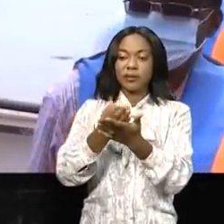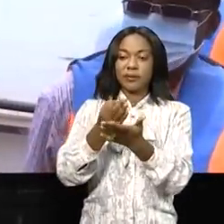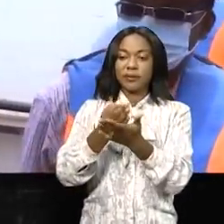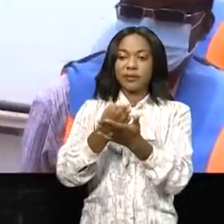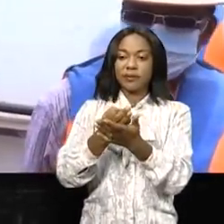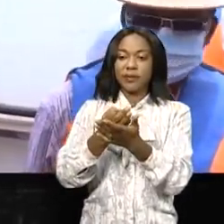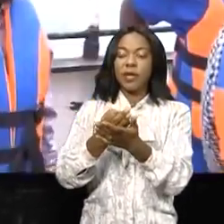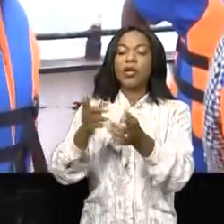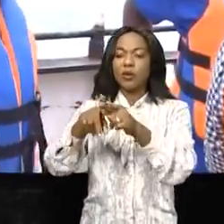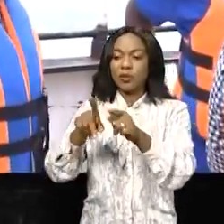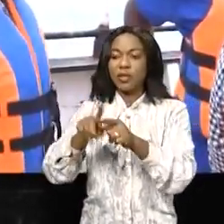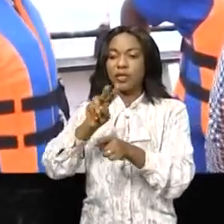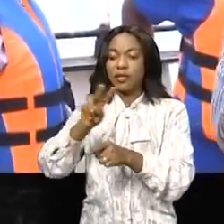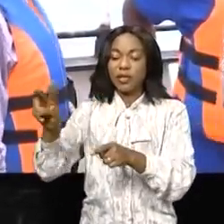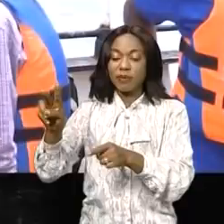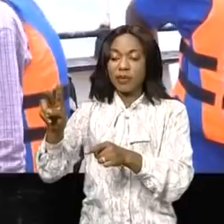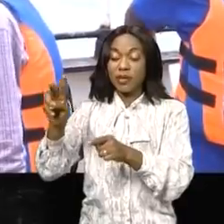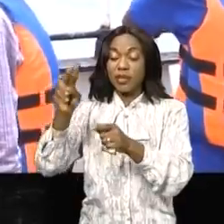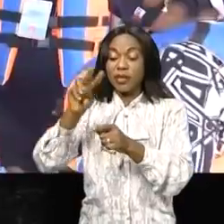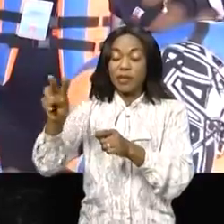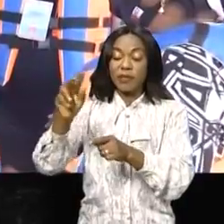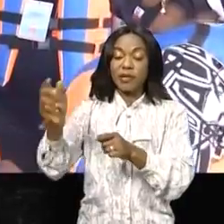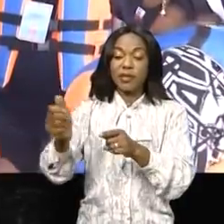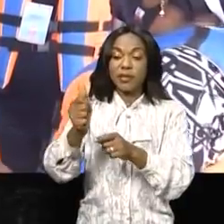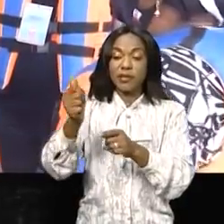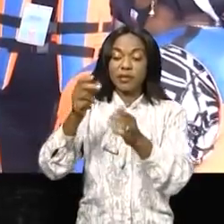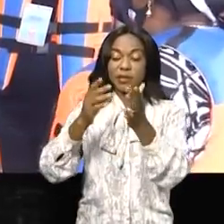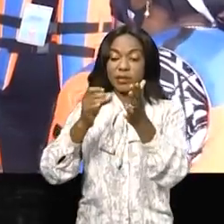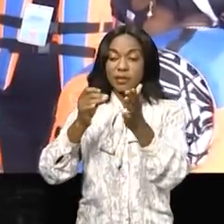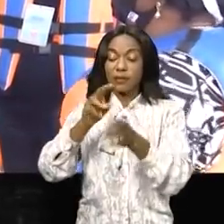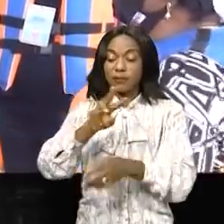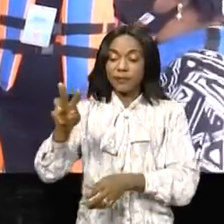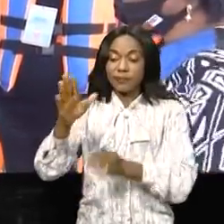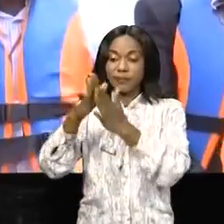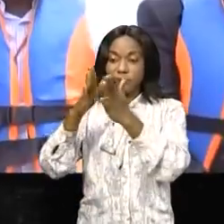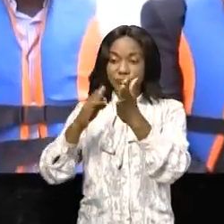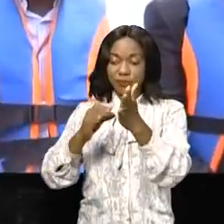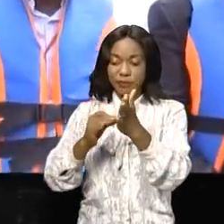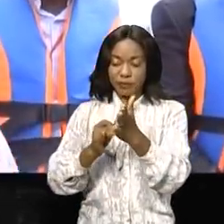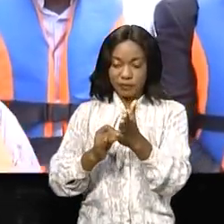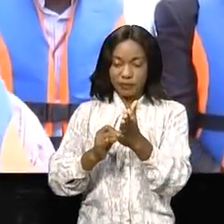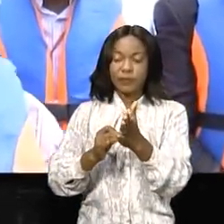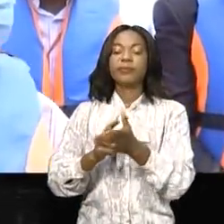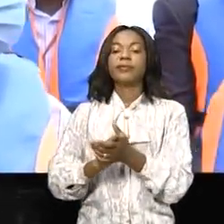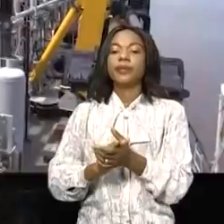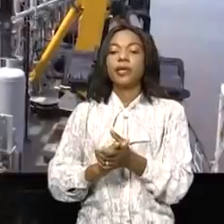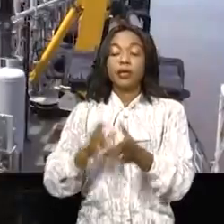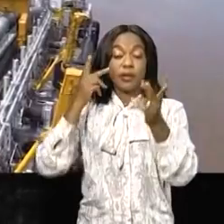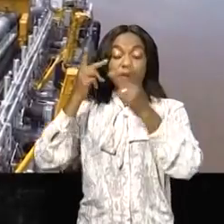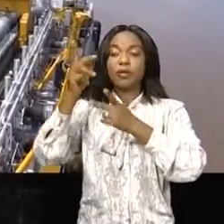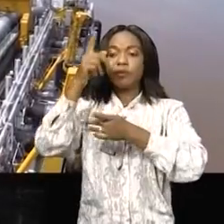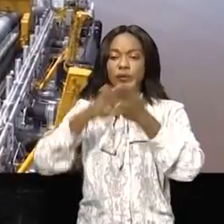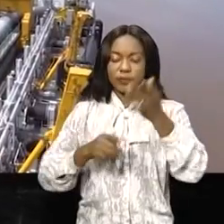programme cliental 2017-2020. Une descente sous les terrains conduite par le président du conseil d'administration, Isidore Kaboméou, vise à